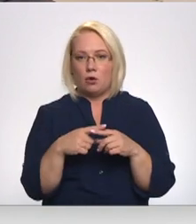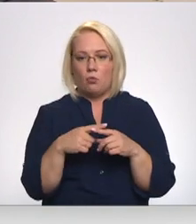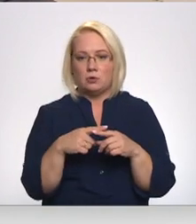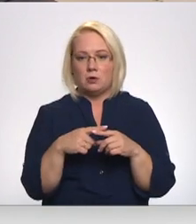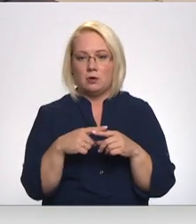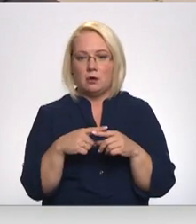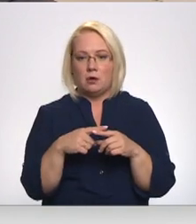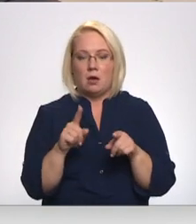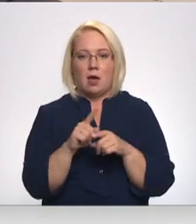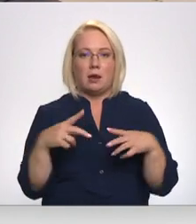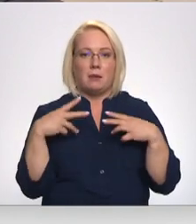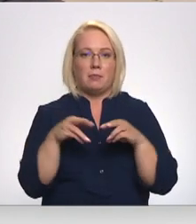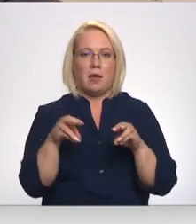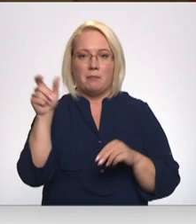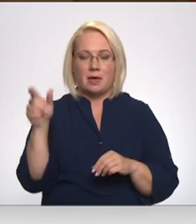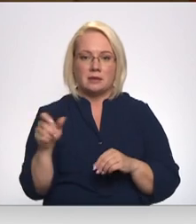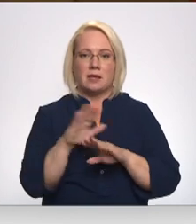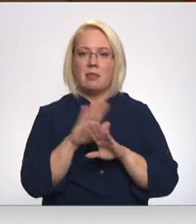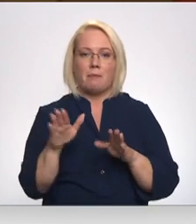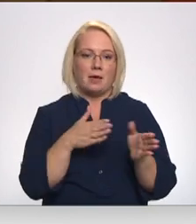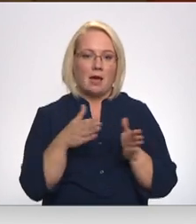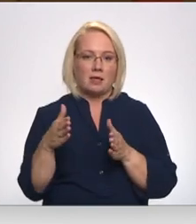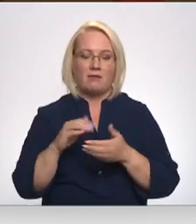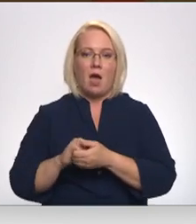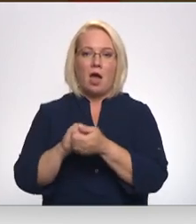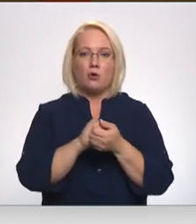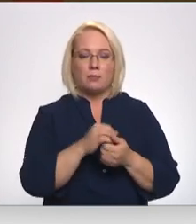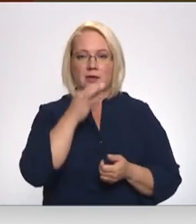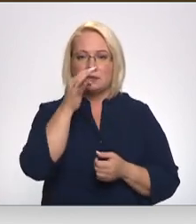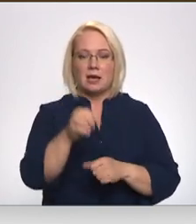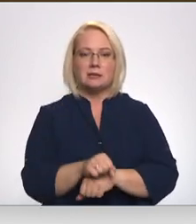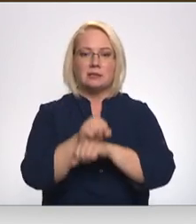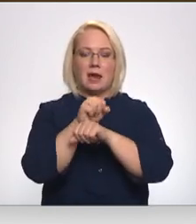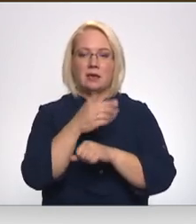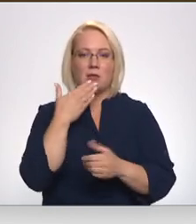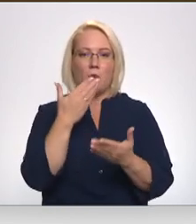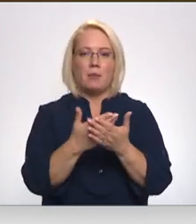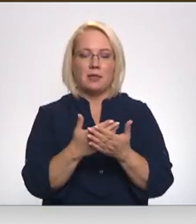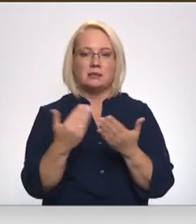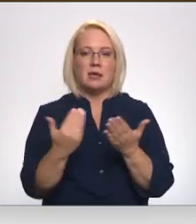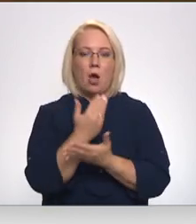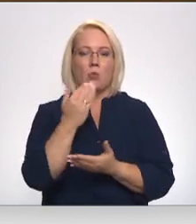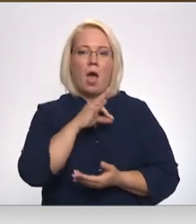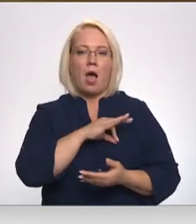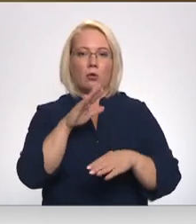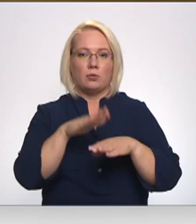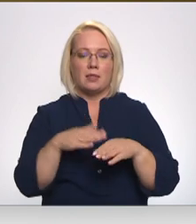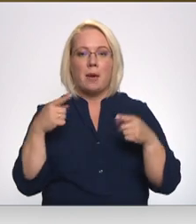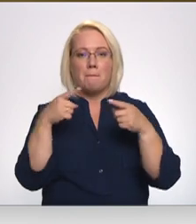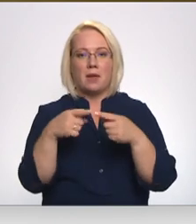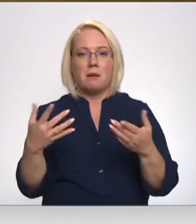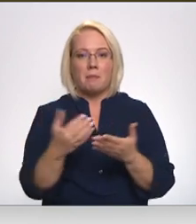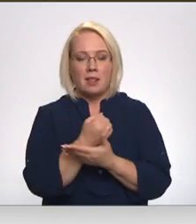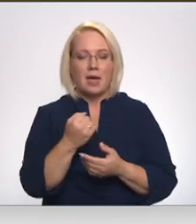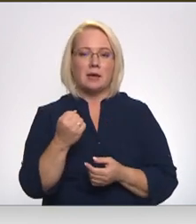premjeras nebija gatavi. Arot biedrībā gan uzsver, ka streiks nav pieteikts tikai jaunā atalgoja modeļa dēļ. Tā mērķis ir panākt, lai